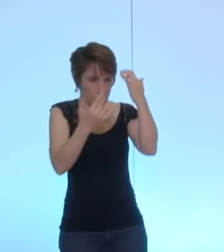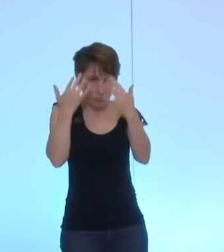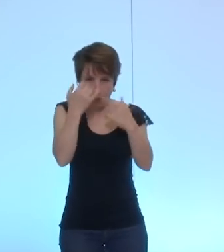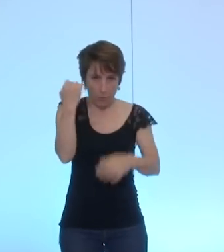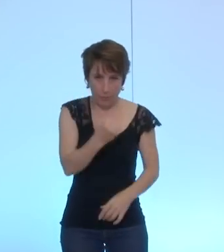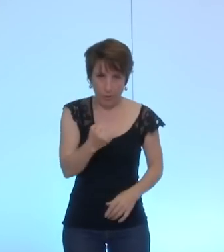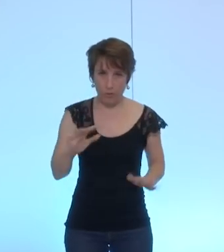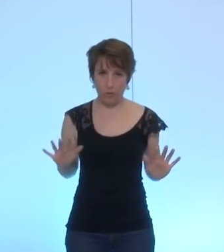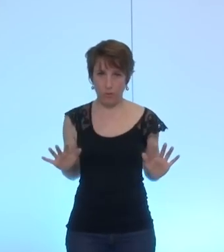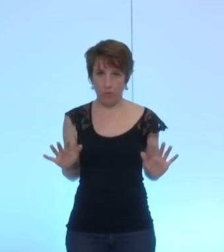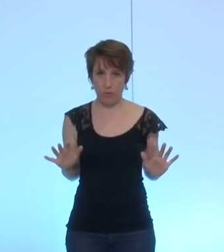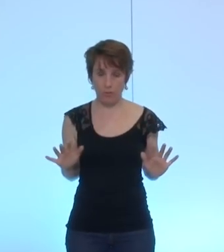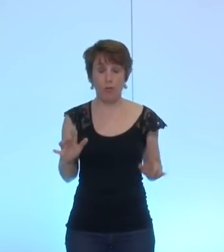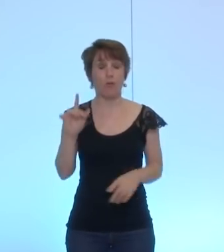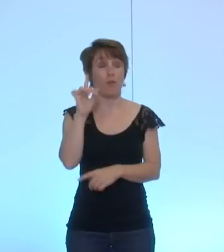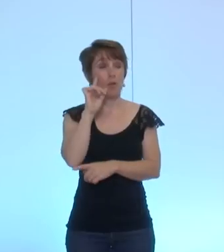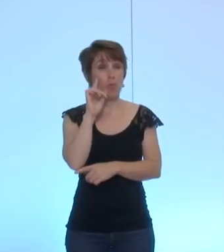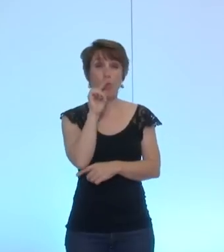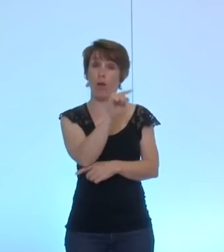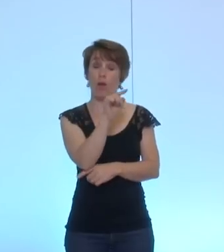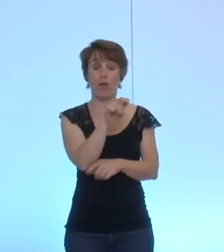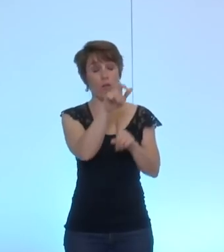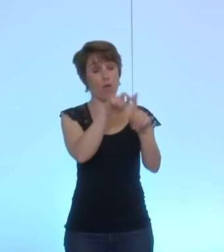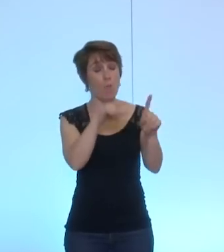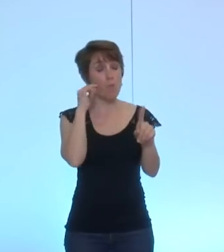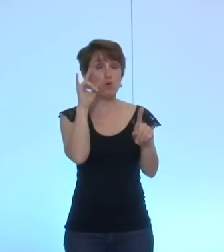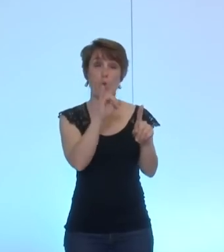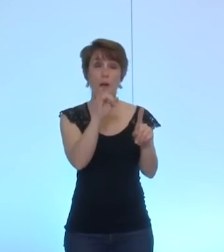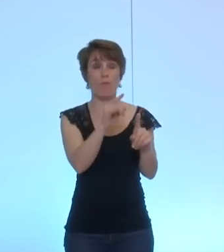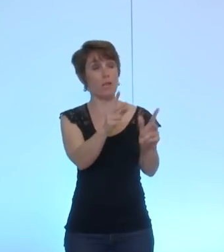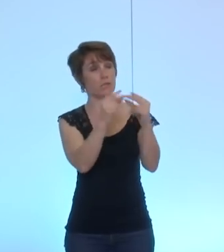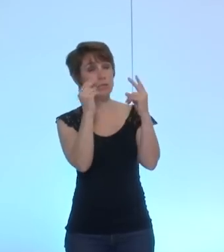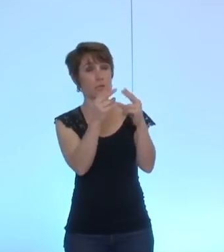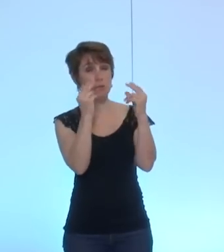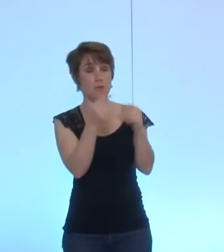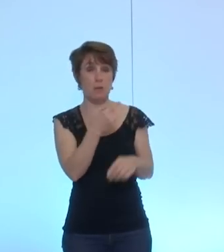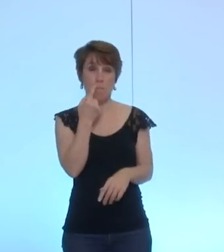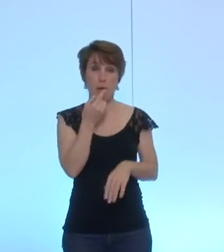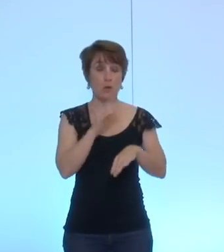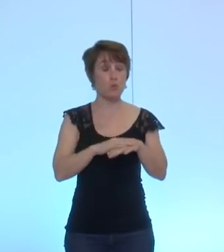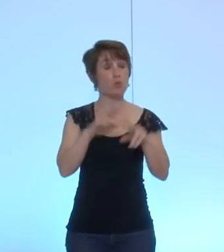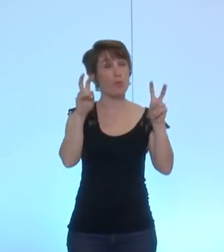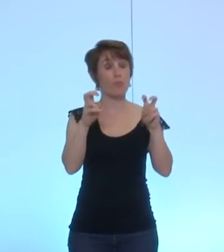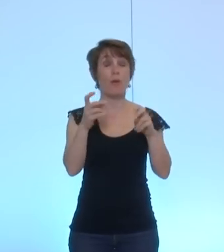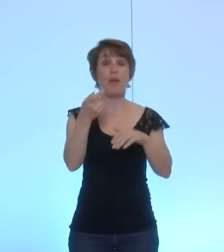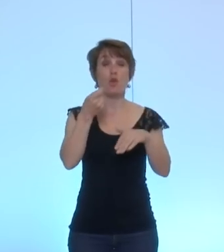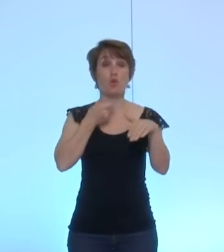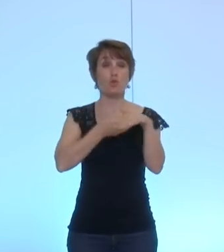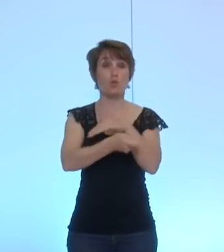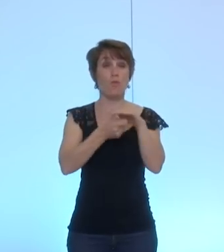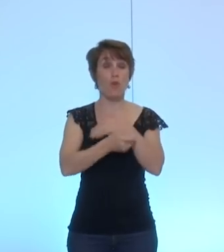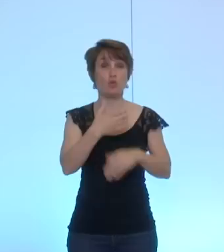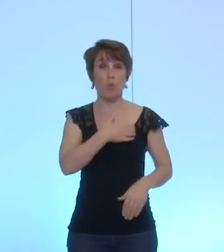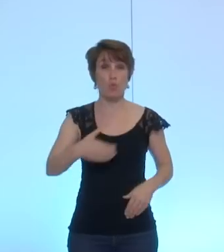sens où, dans les propos que j'ai entendus, j'ai entendu le mot de fin des subventions municipales au pôle de